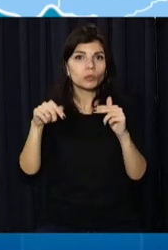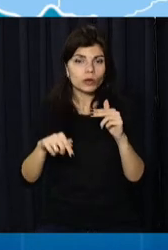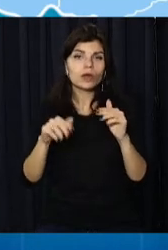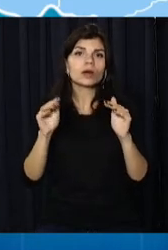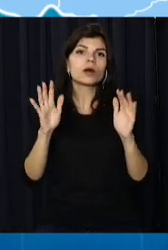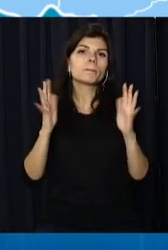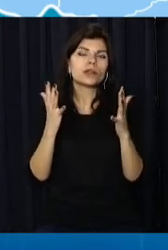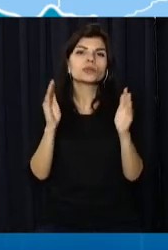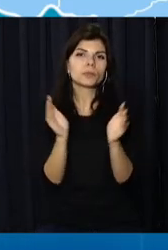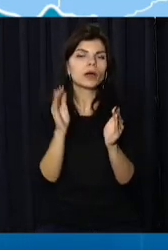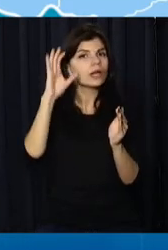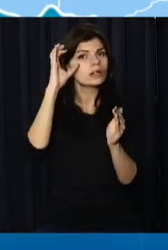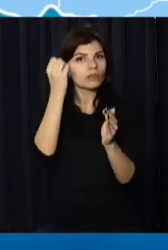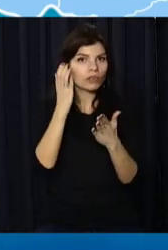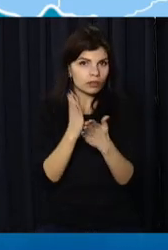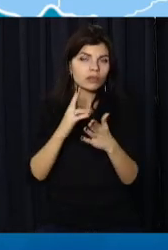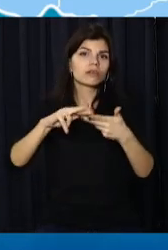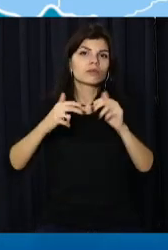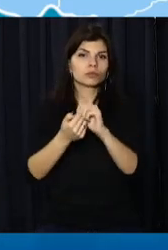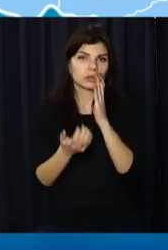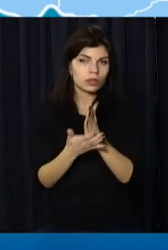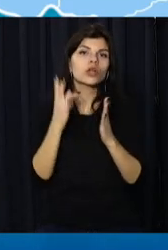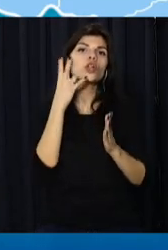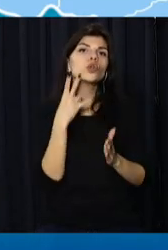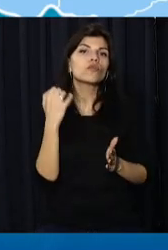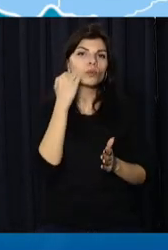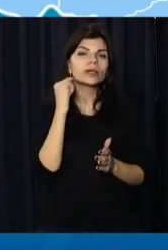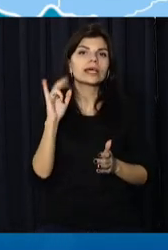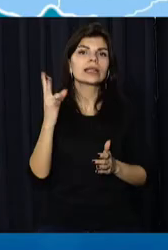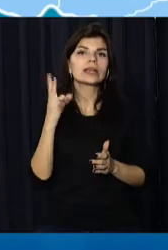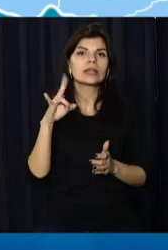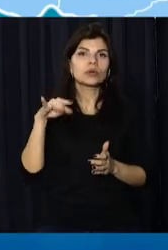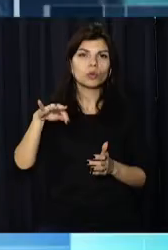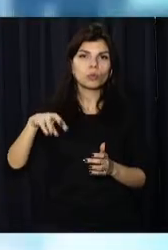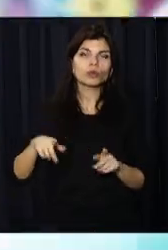менше випадків у Кривому Розі, Кам'янському, Новомосковську та Нікополі.